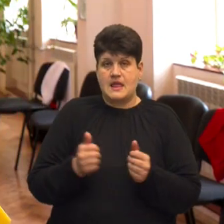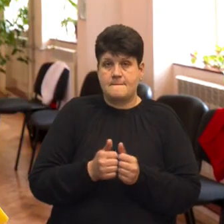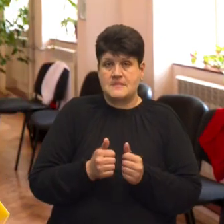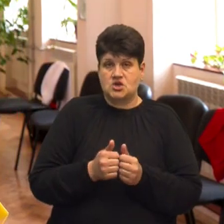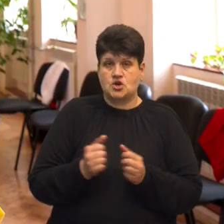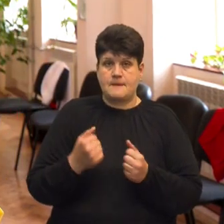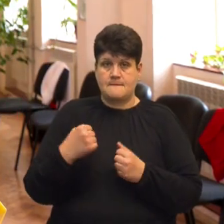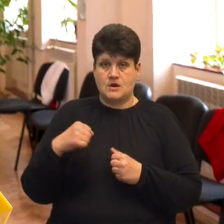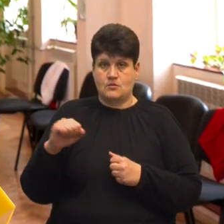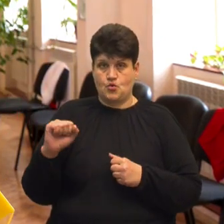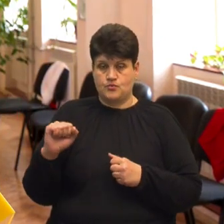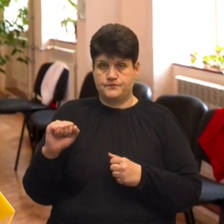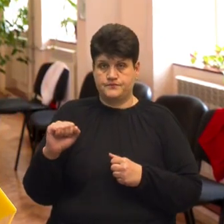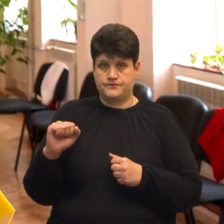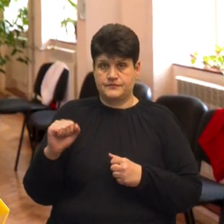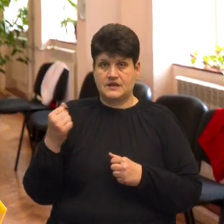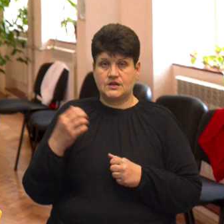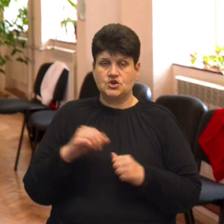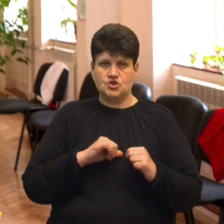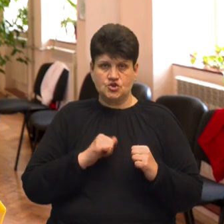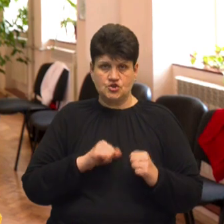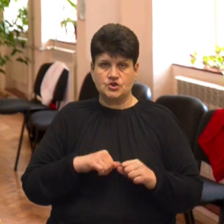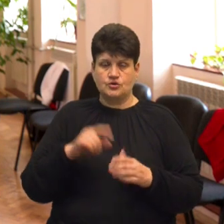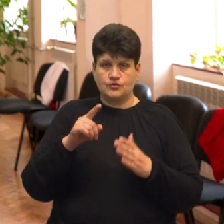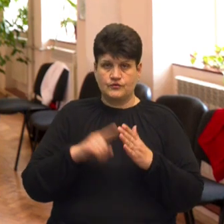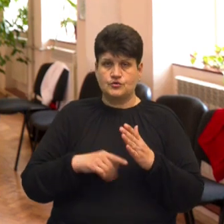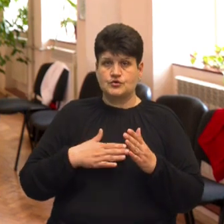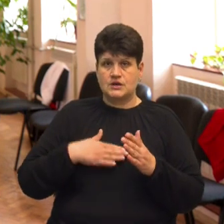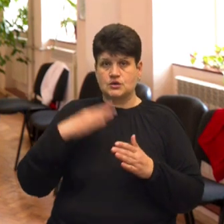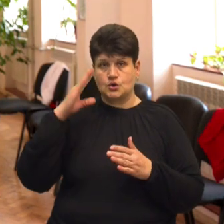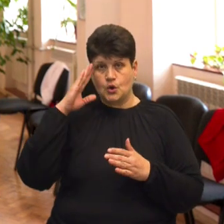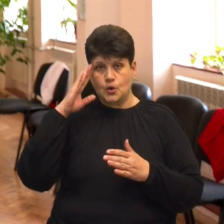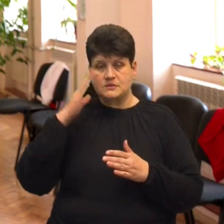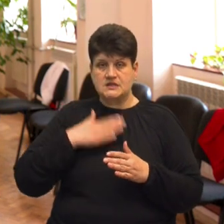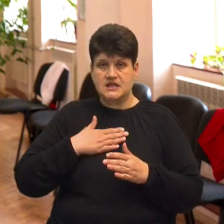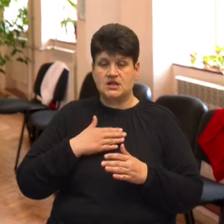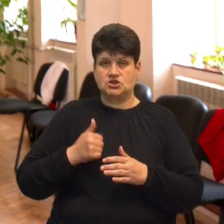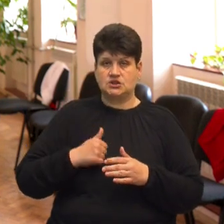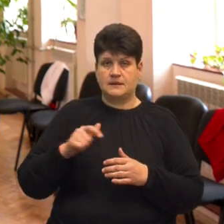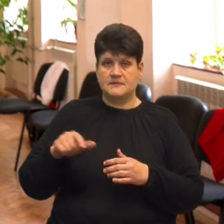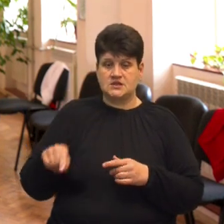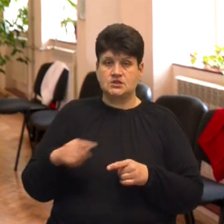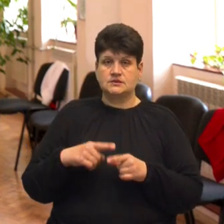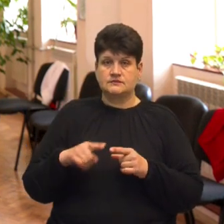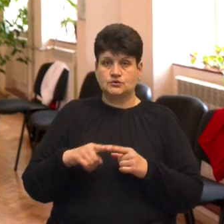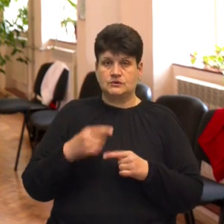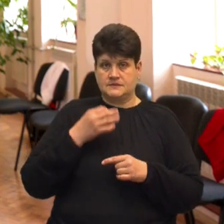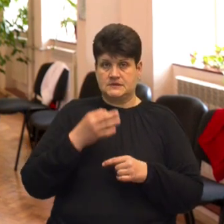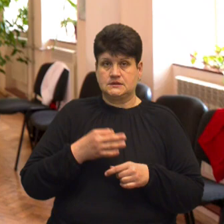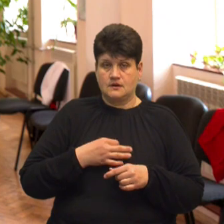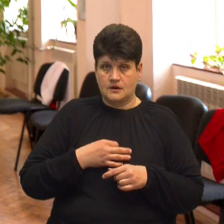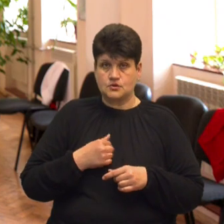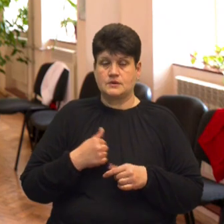перемогу. І щиро віру, що наші хлопці, наші бійці якнайскоріше це нам скажуть і ми